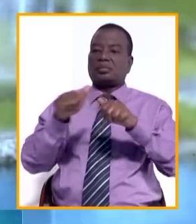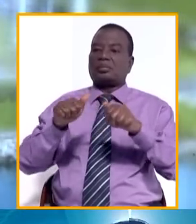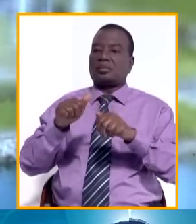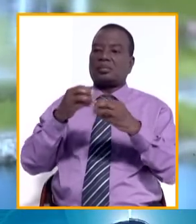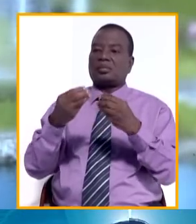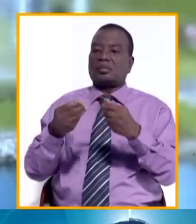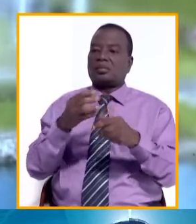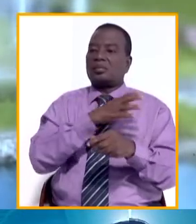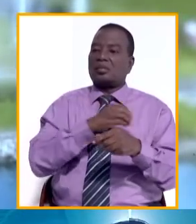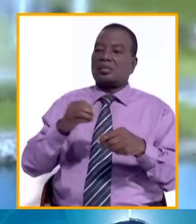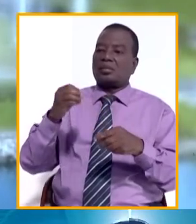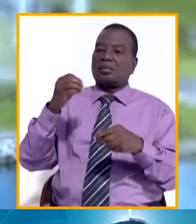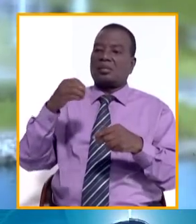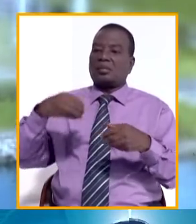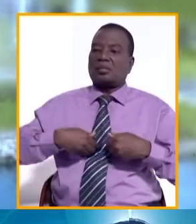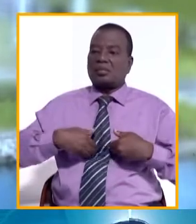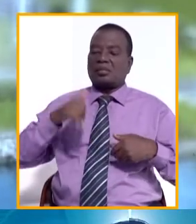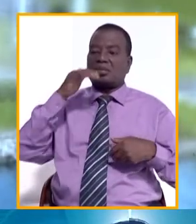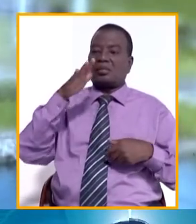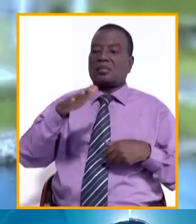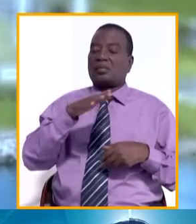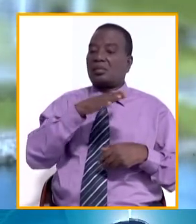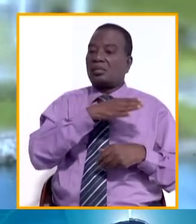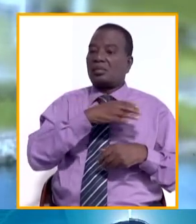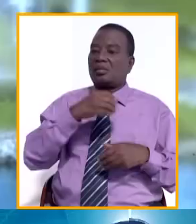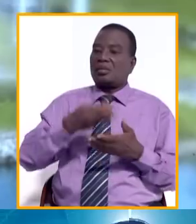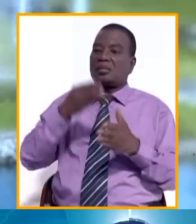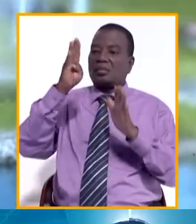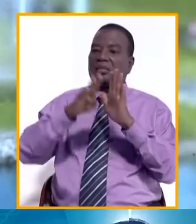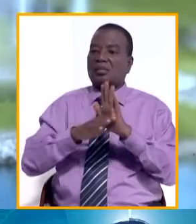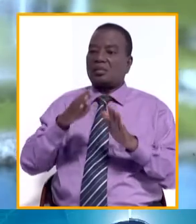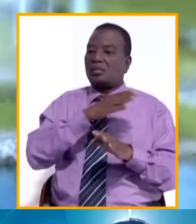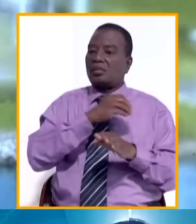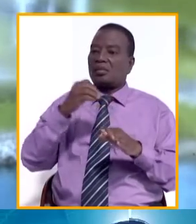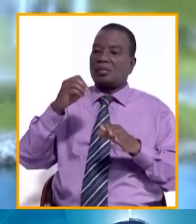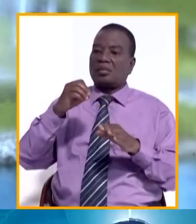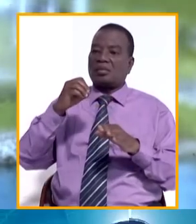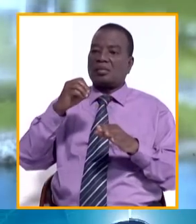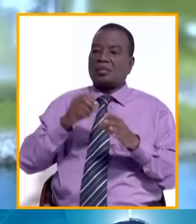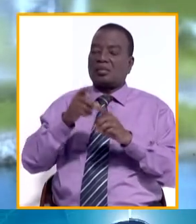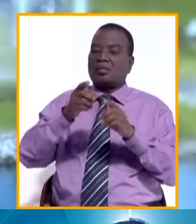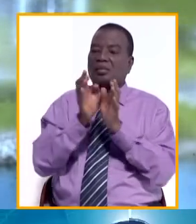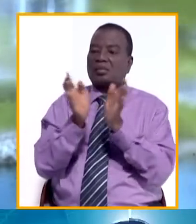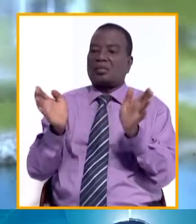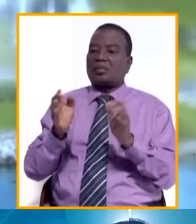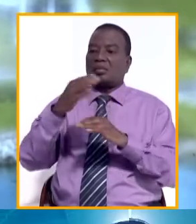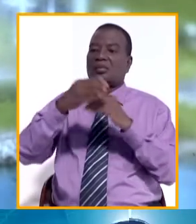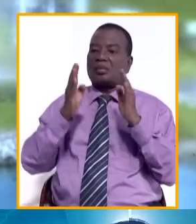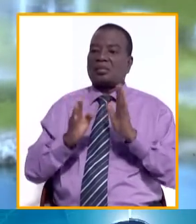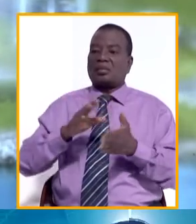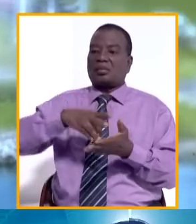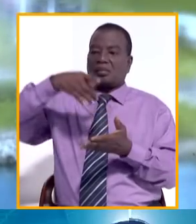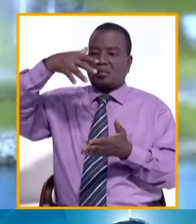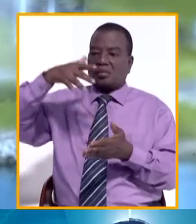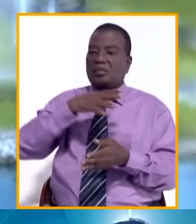production pour aider les femmes et les jeunes filles de Fronan à s'assumer financièrement en cadre de cette localité. Le directeur général du Bureau d'études techniques et de